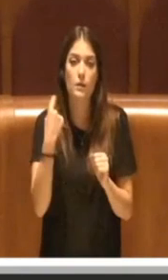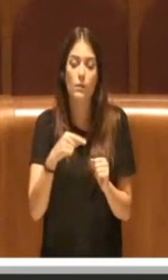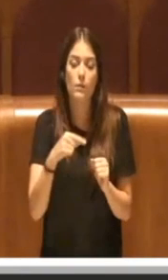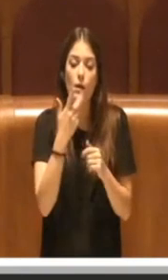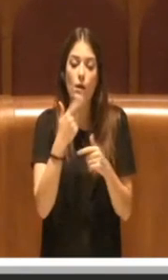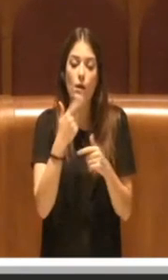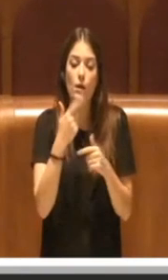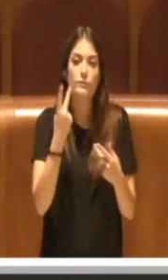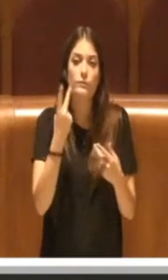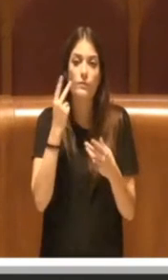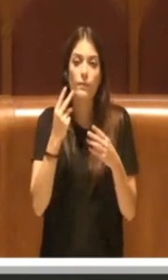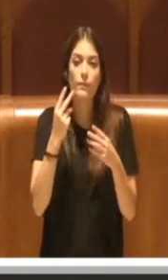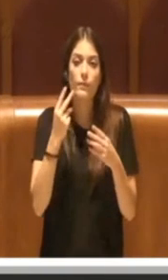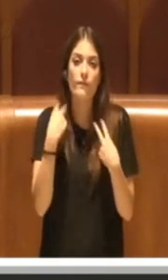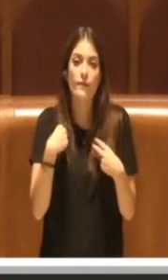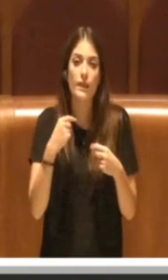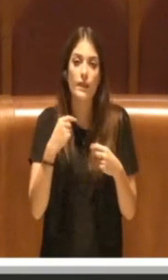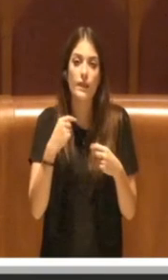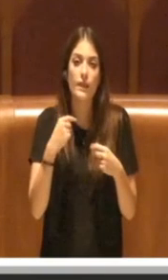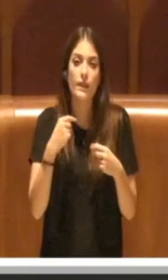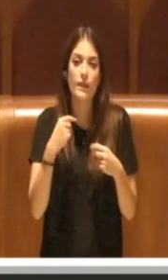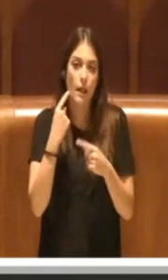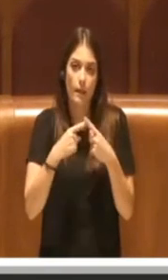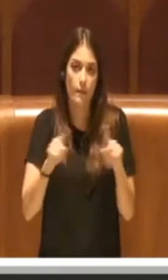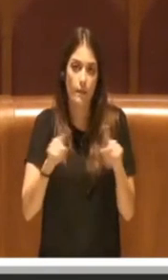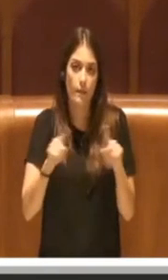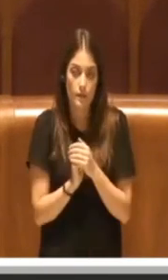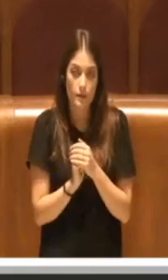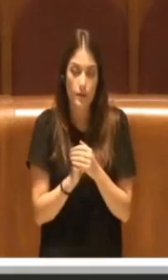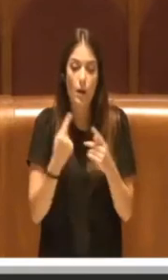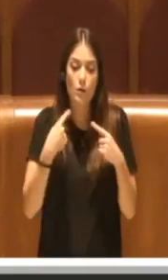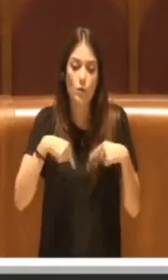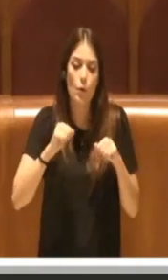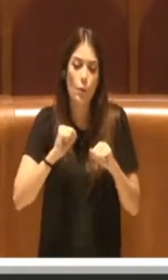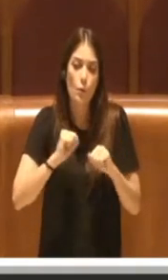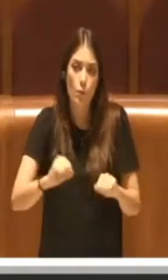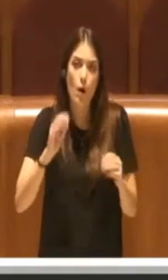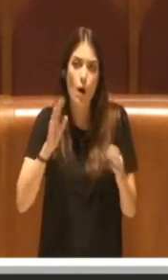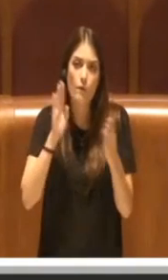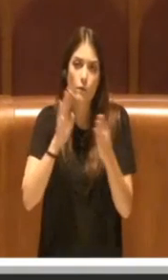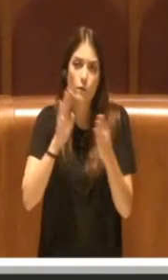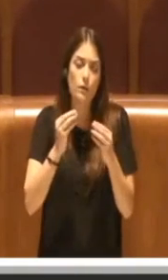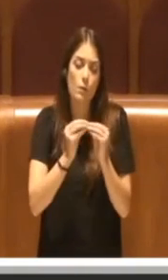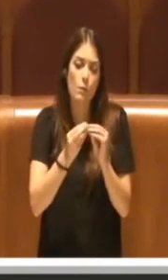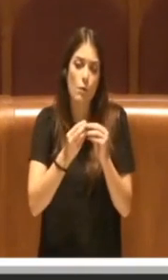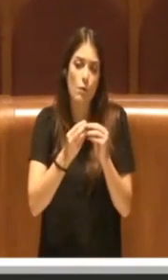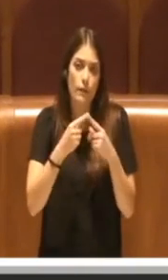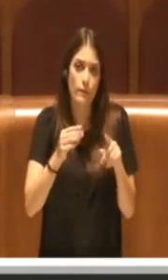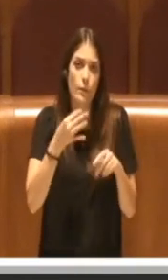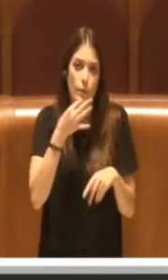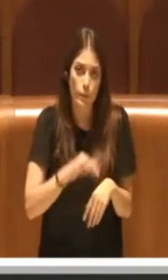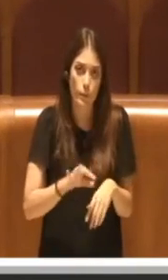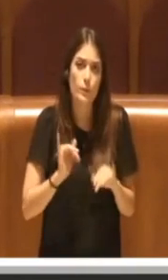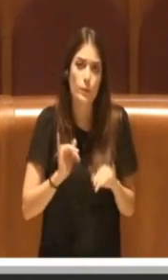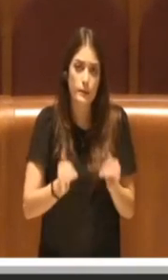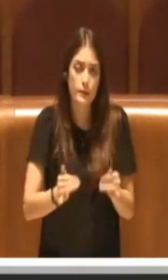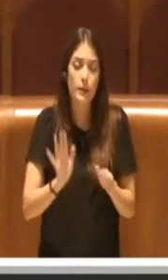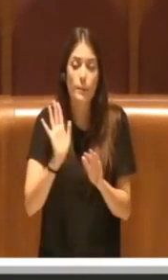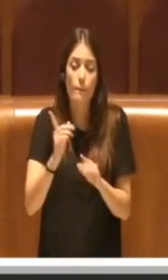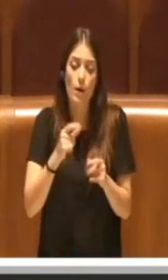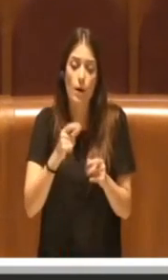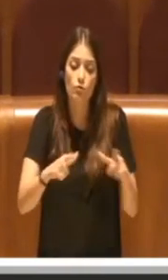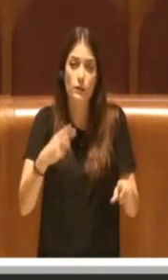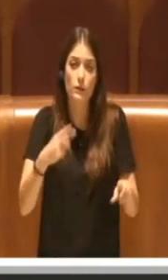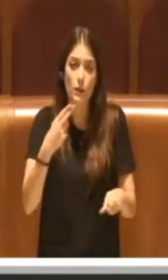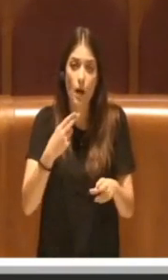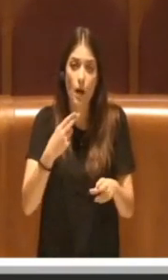Certo, potremmo affrontarlo in un modo diverso, ma sicuramente la città ne ha bisogno e